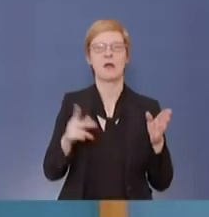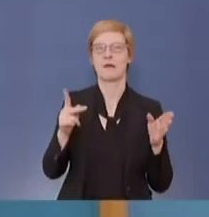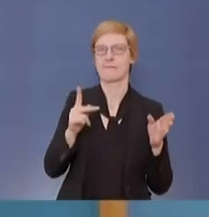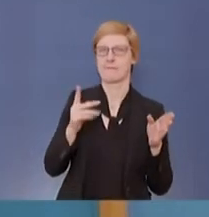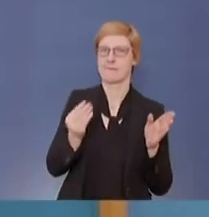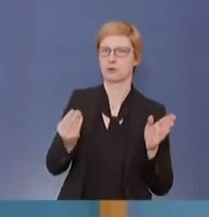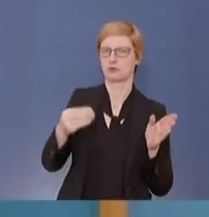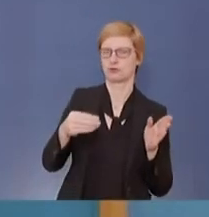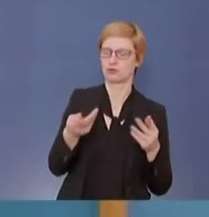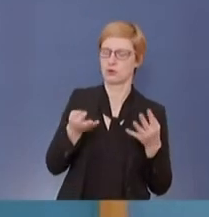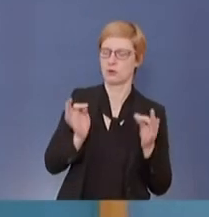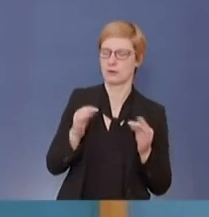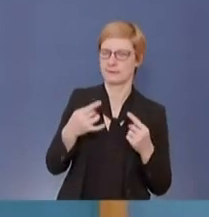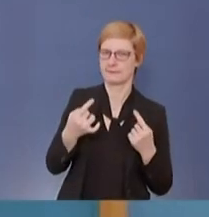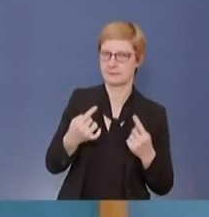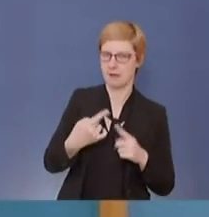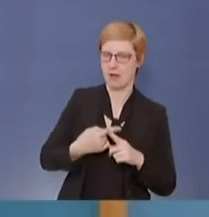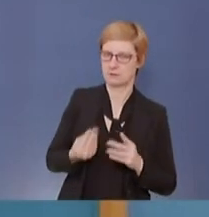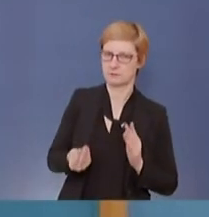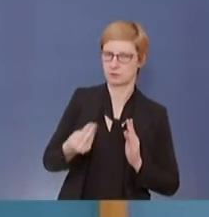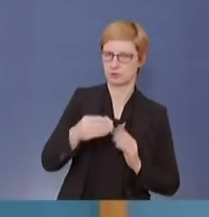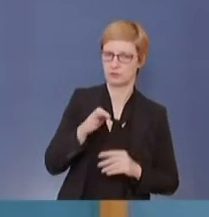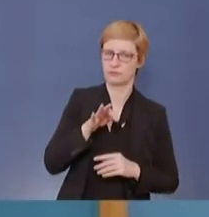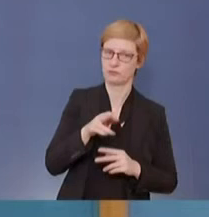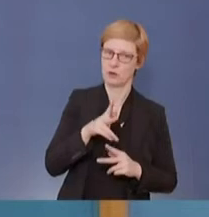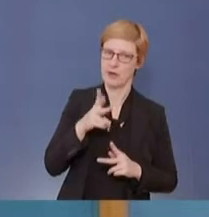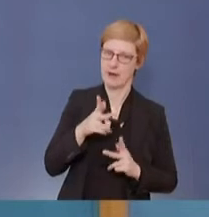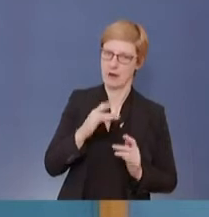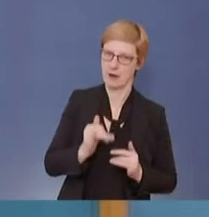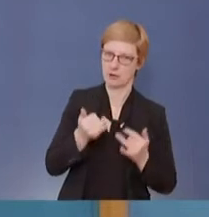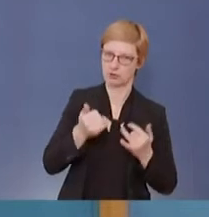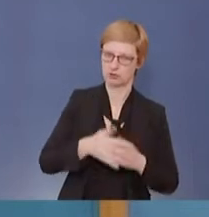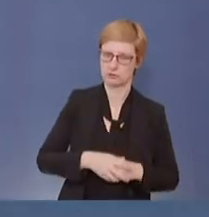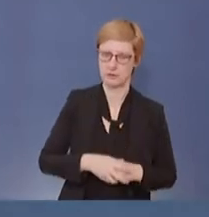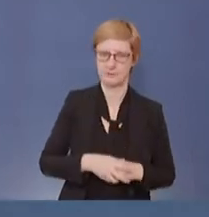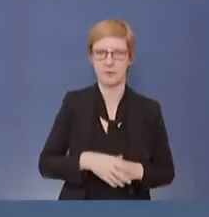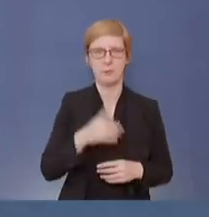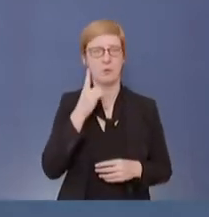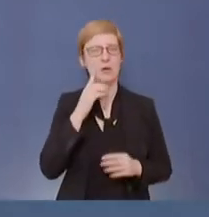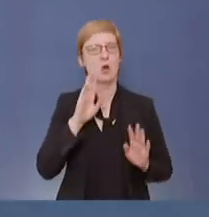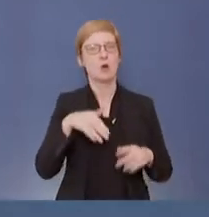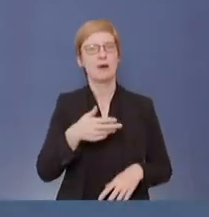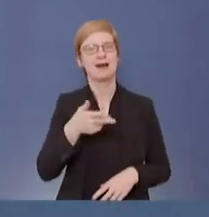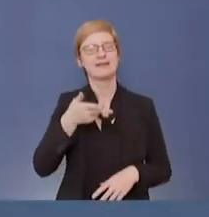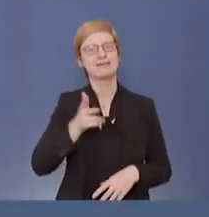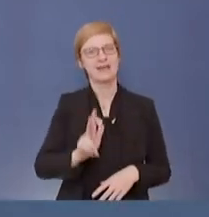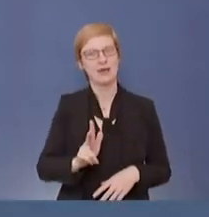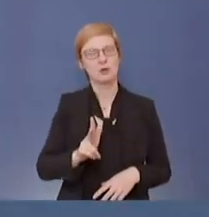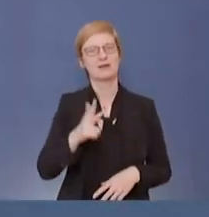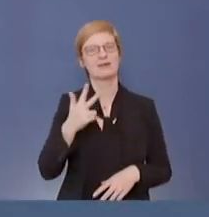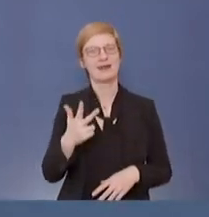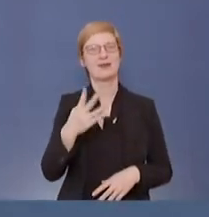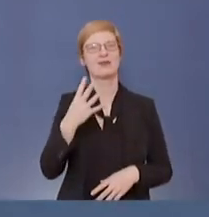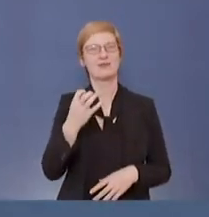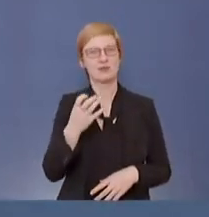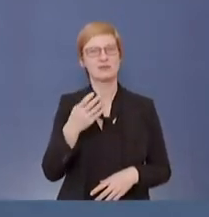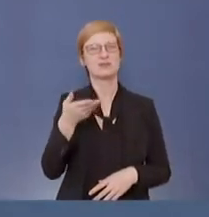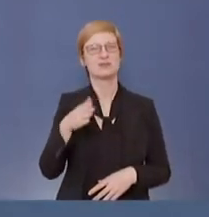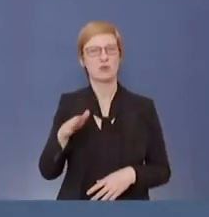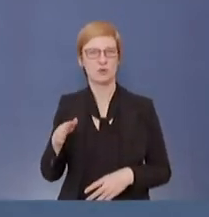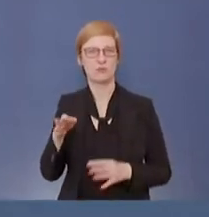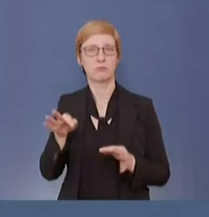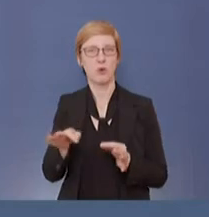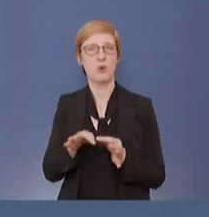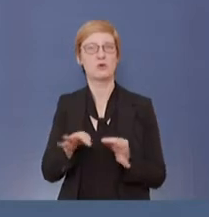Reitschuster. Wir haben momentan über 343 Todesfälle am Tag. Anfang November